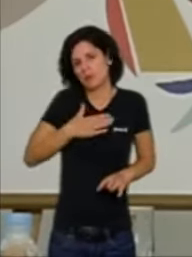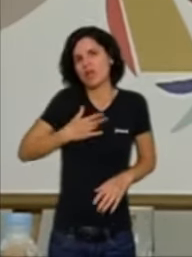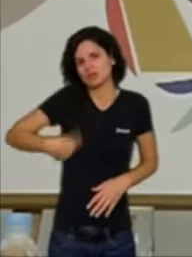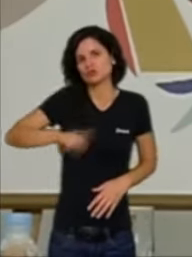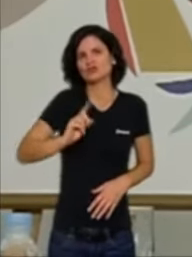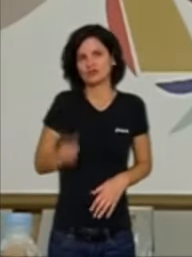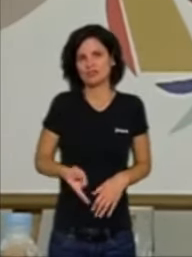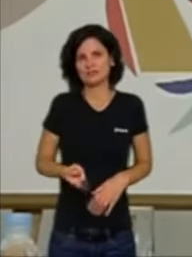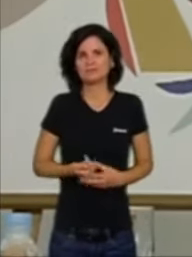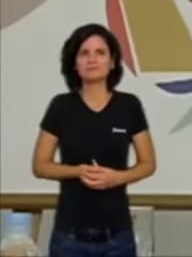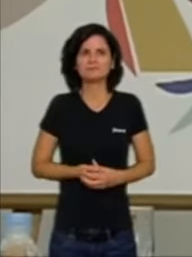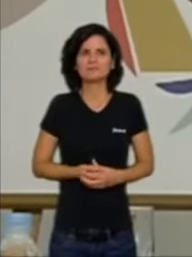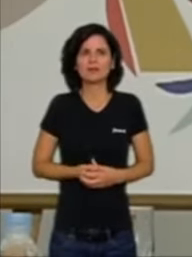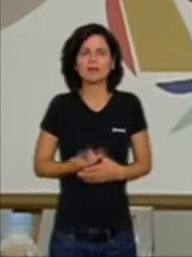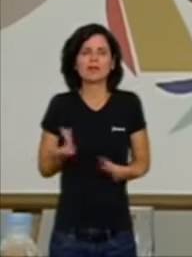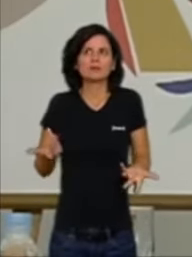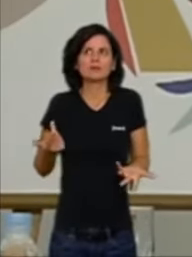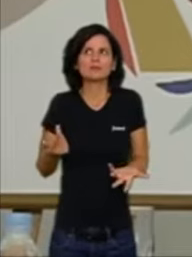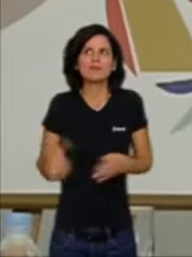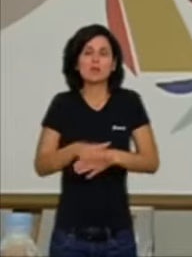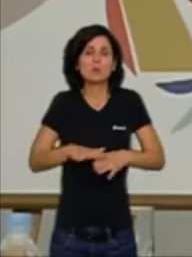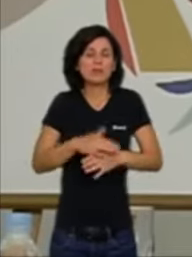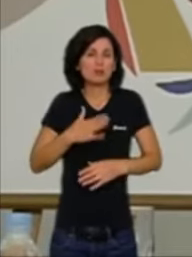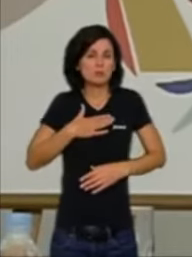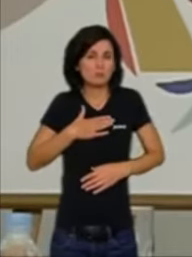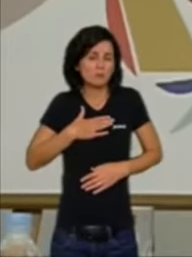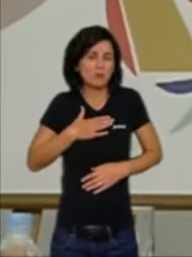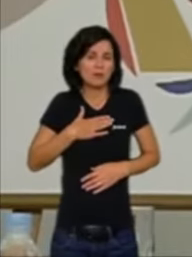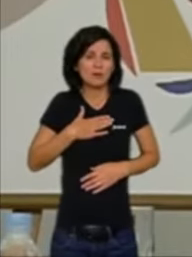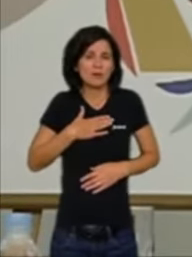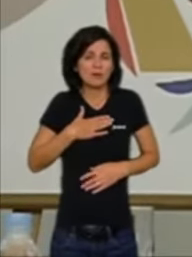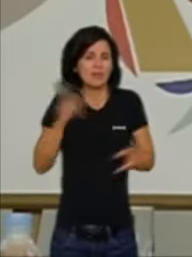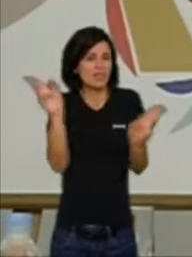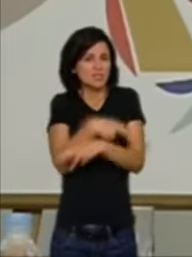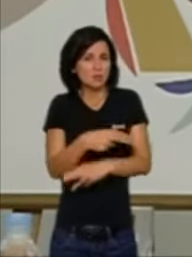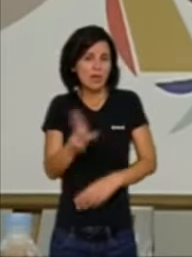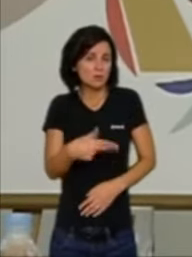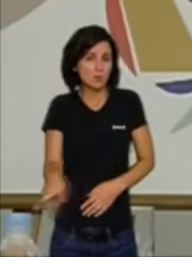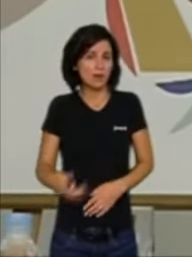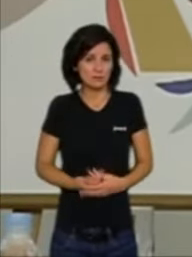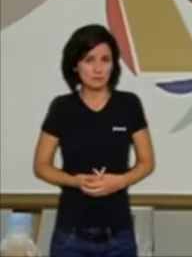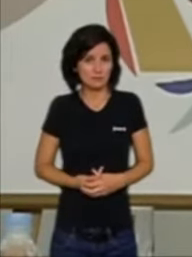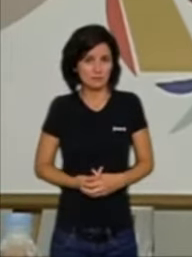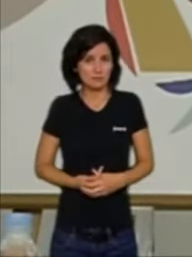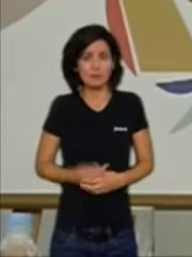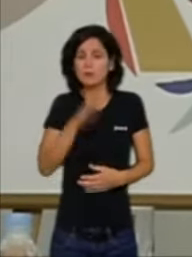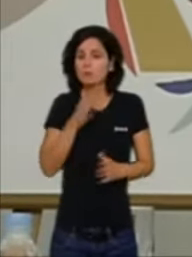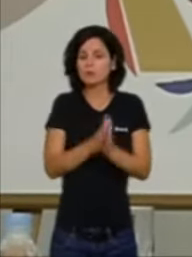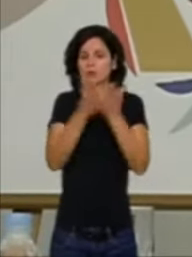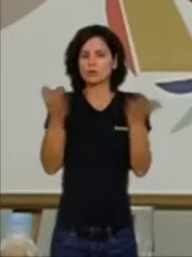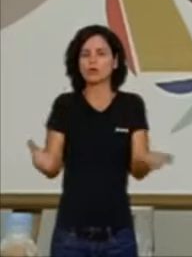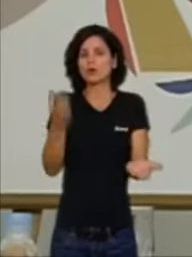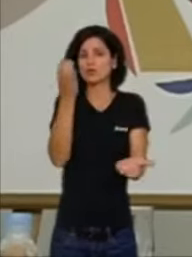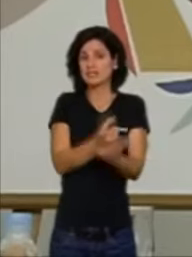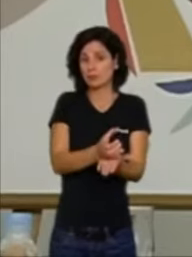cultural aquí no s'aplica a la censura, entre altres coses, perquè, feliçment, la Constitució va